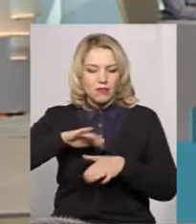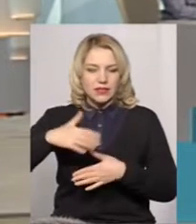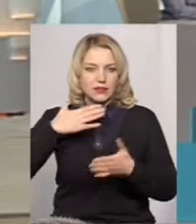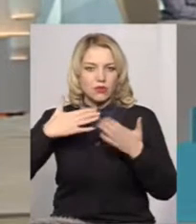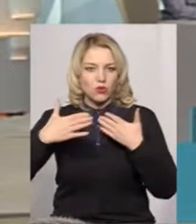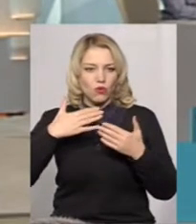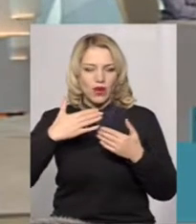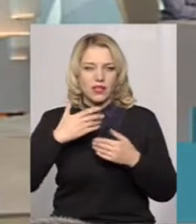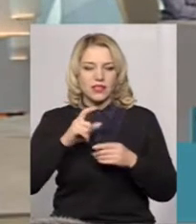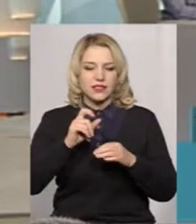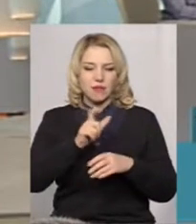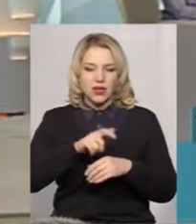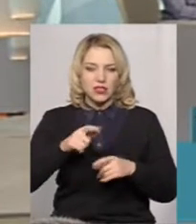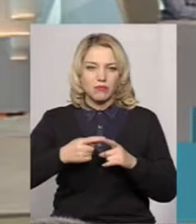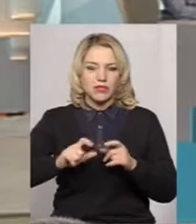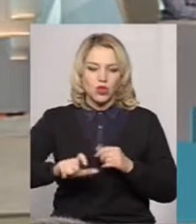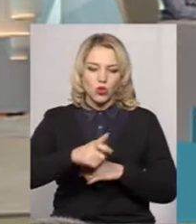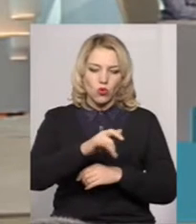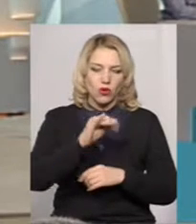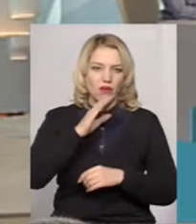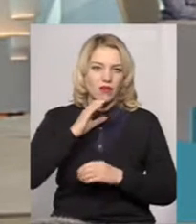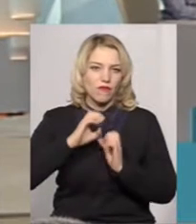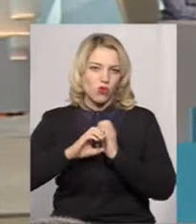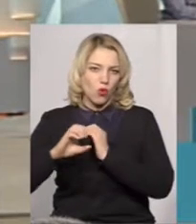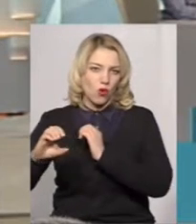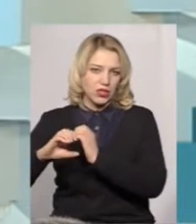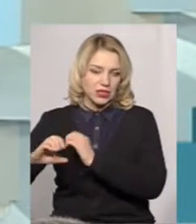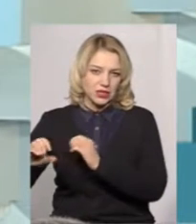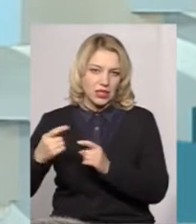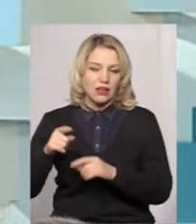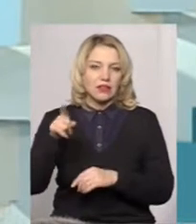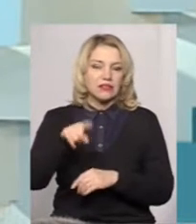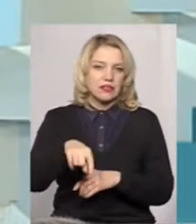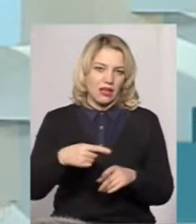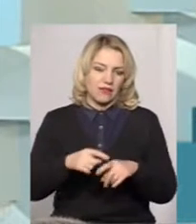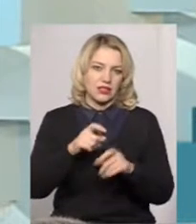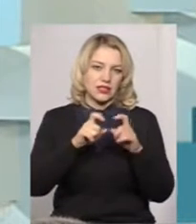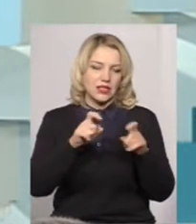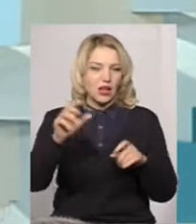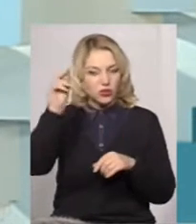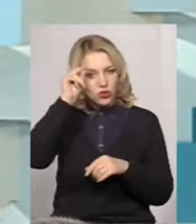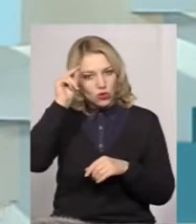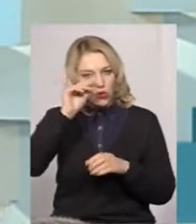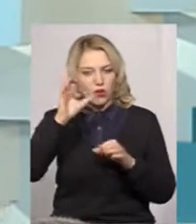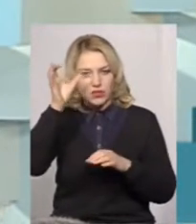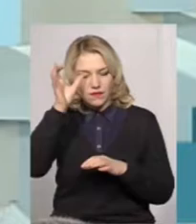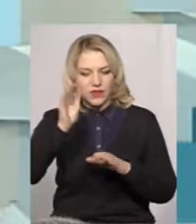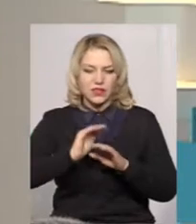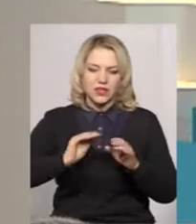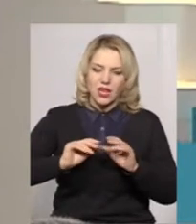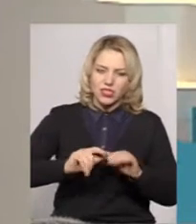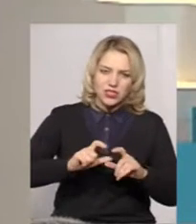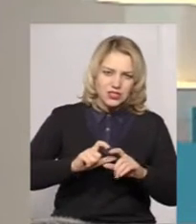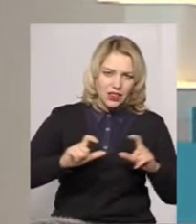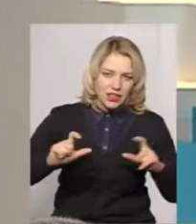мешканцями, що їх турбує. Це дорога і водогін. Тобто, навіть заклади освіти, дитячі садки, заклади культури,